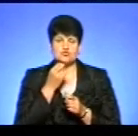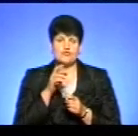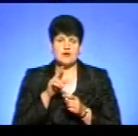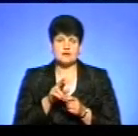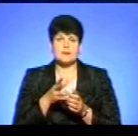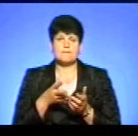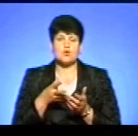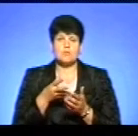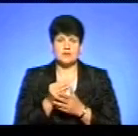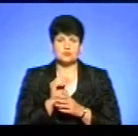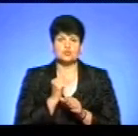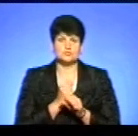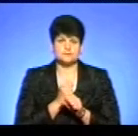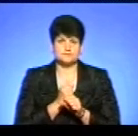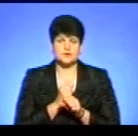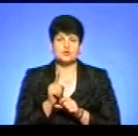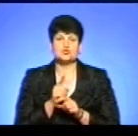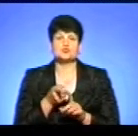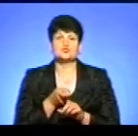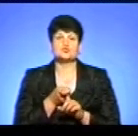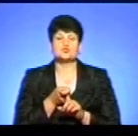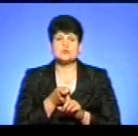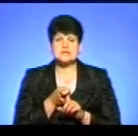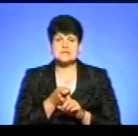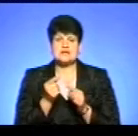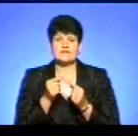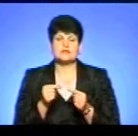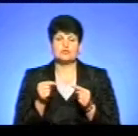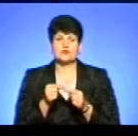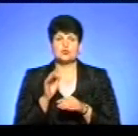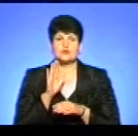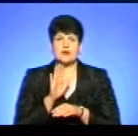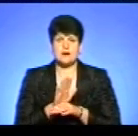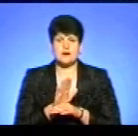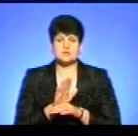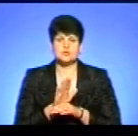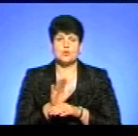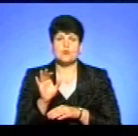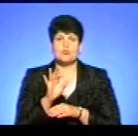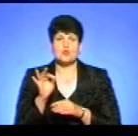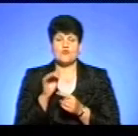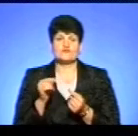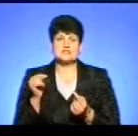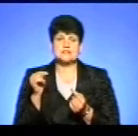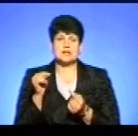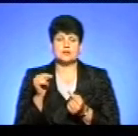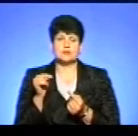проплату внесли. Що стосується, відповідно, наказу про встановлення